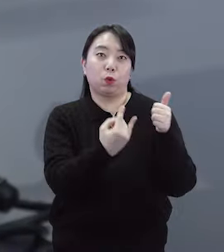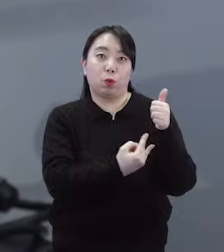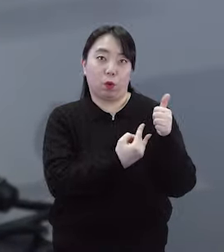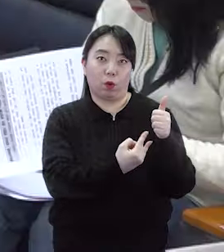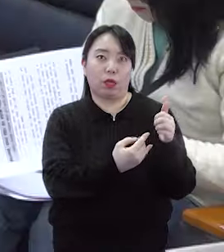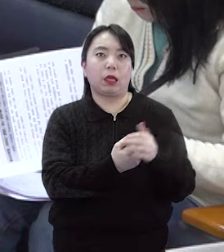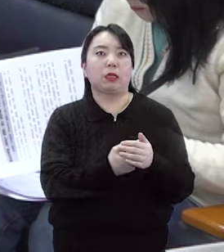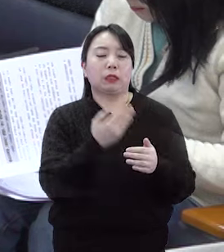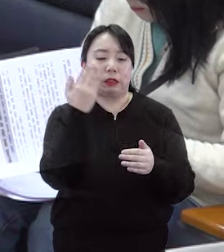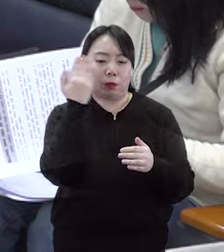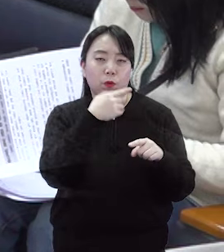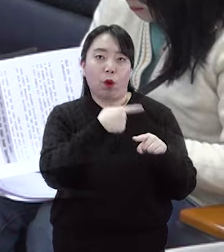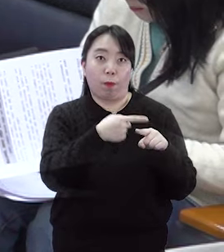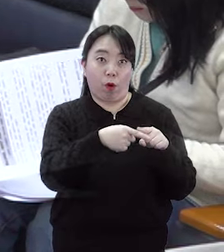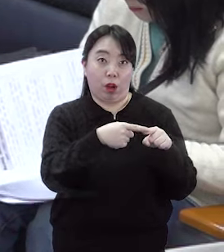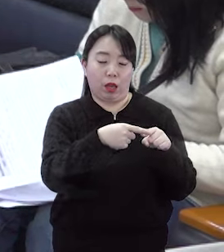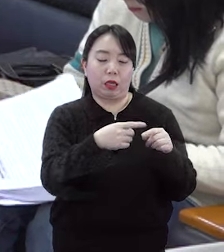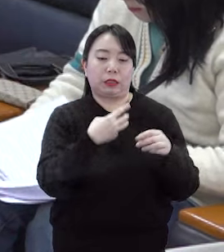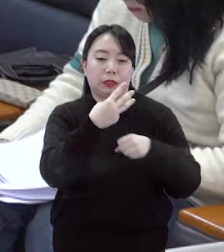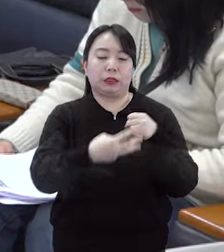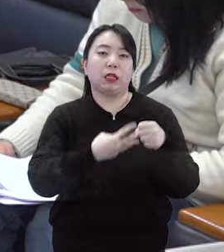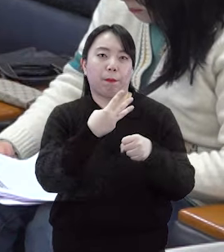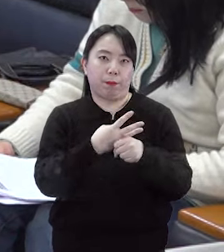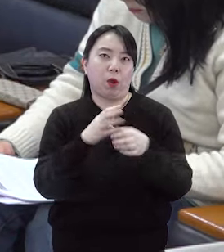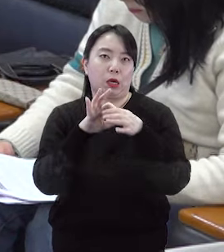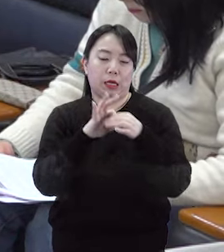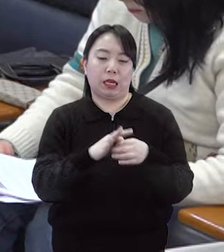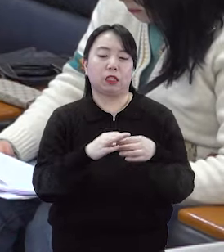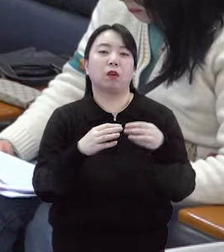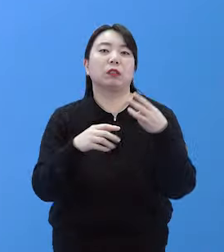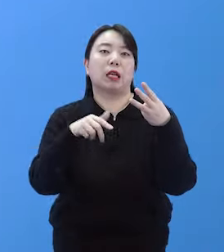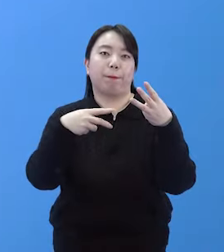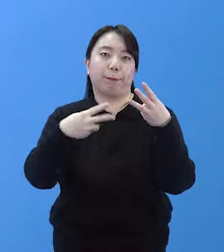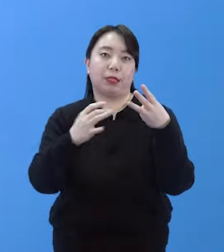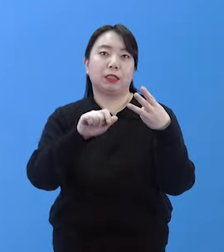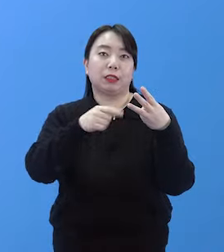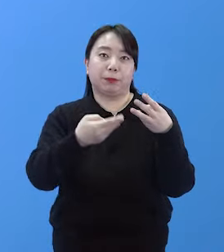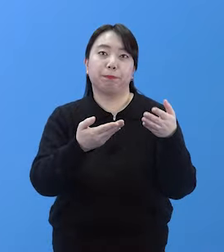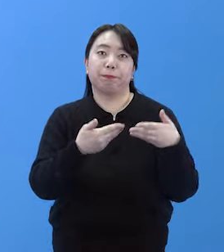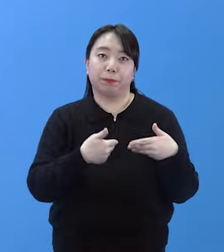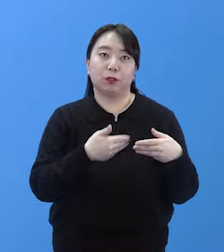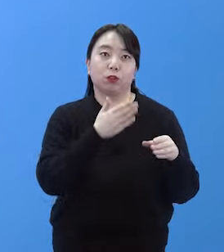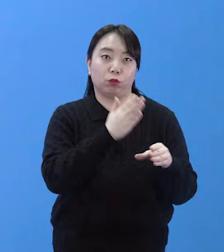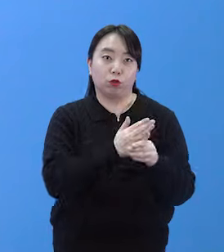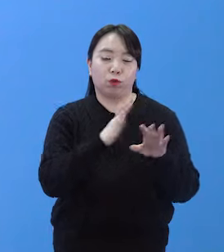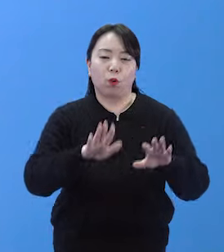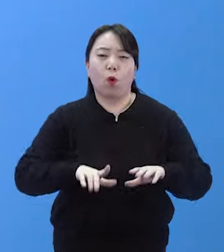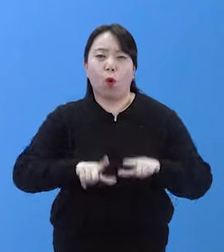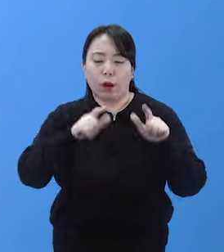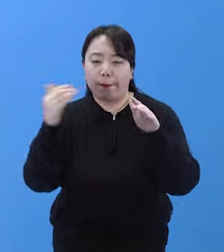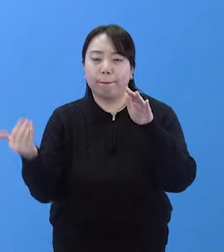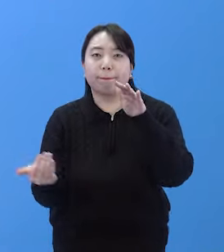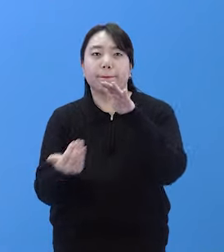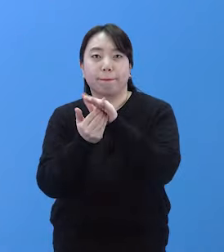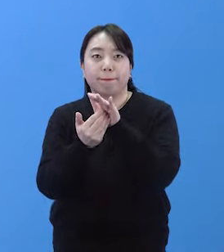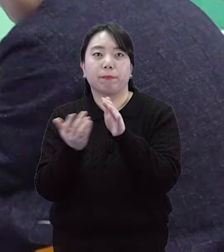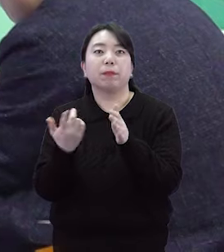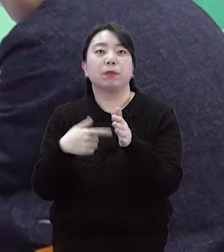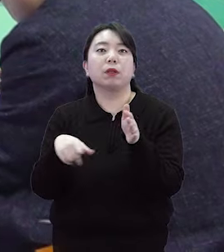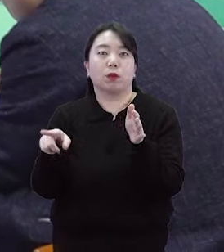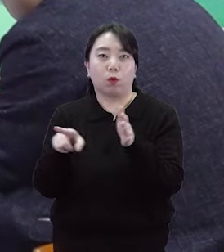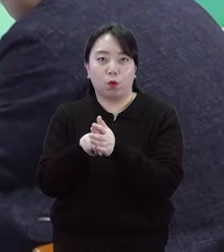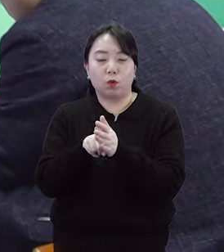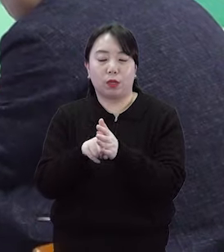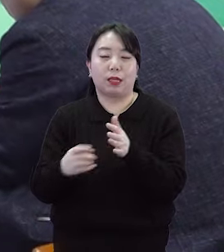청렴도평가에서 3년 연속 3등급을 유지하고 있는 충남교육청이 올해 최상위 등급으로의 제도약을